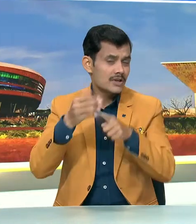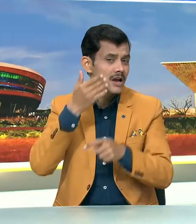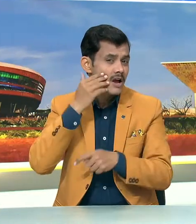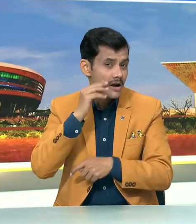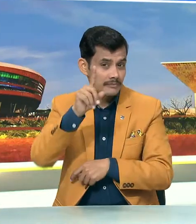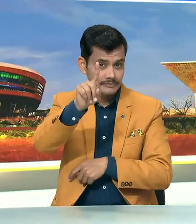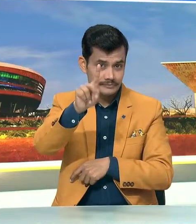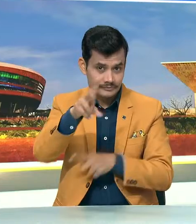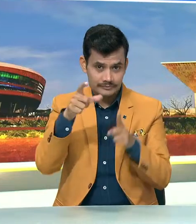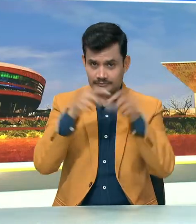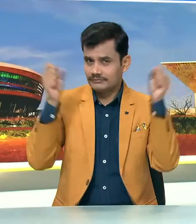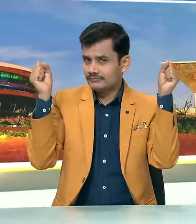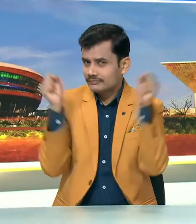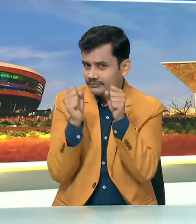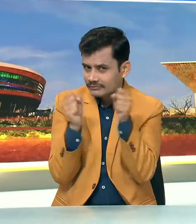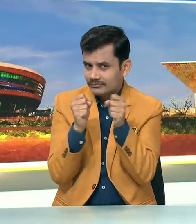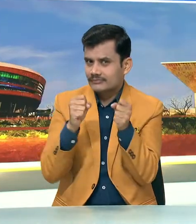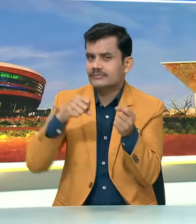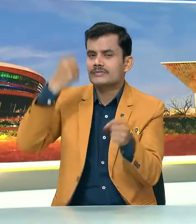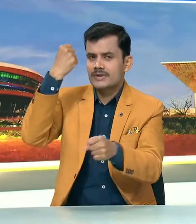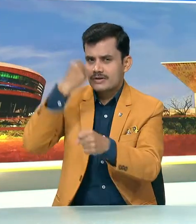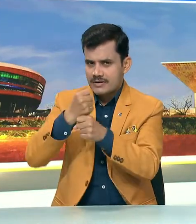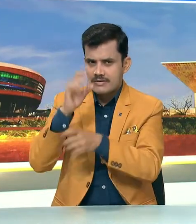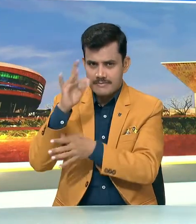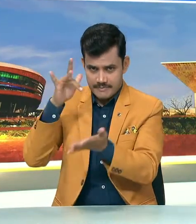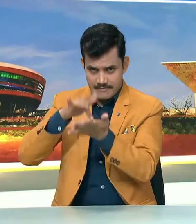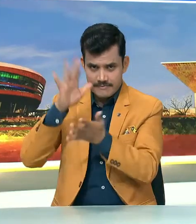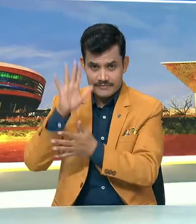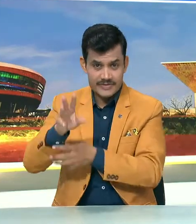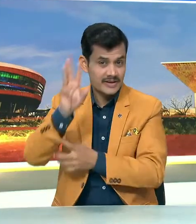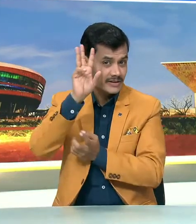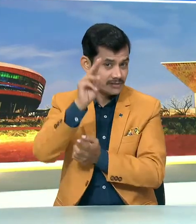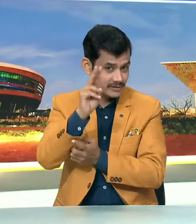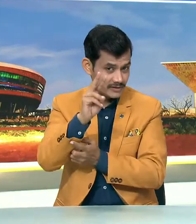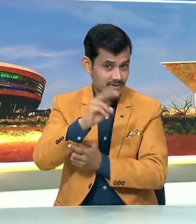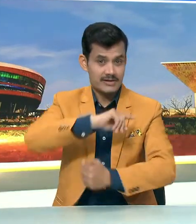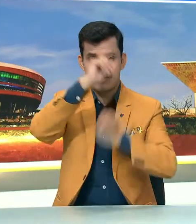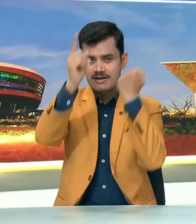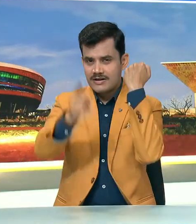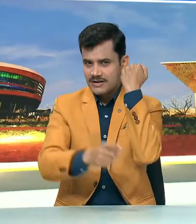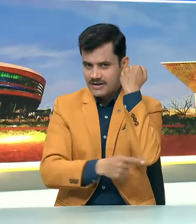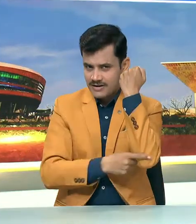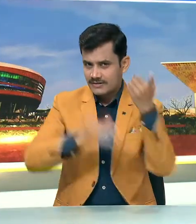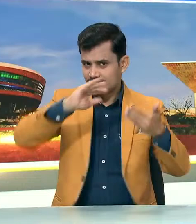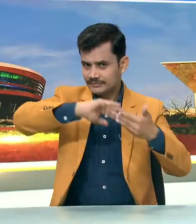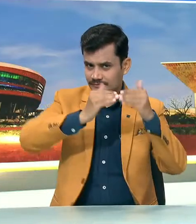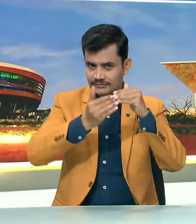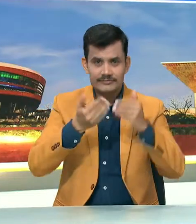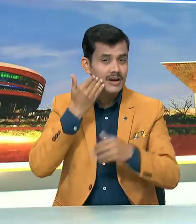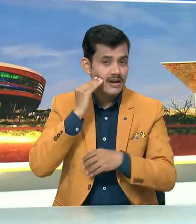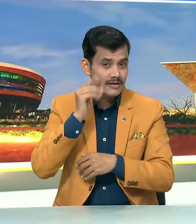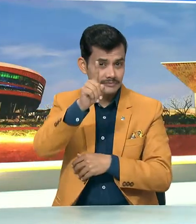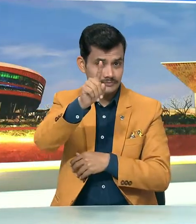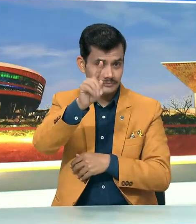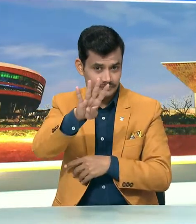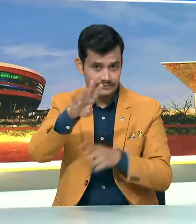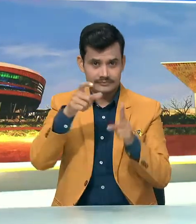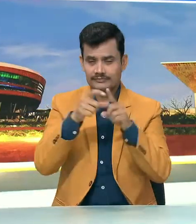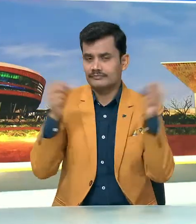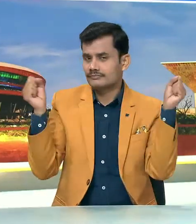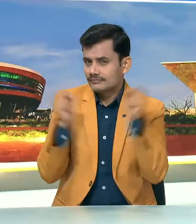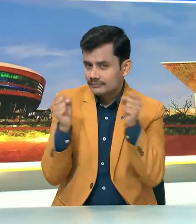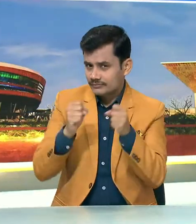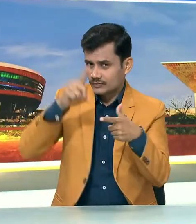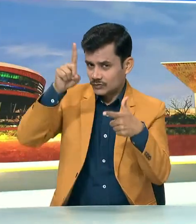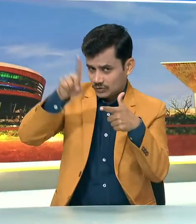दिसमबर को गे के बेरहा में खेला चुराएग तीसरा और आखरी मैच 14 दिसमबर को